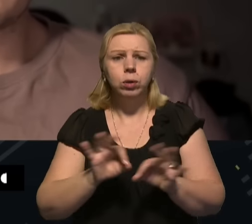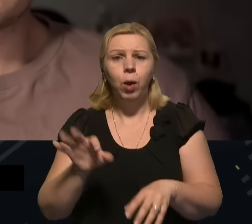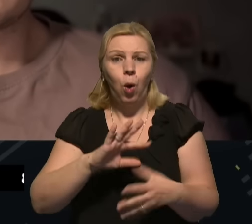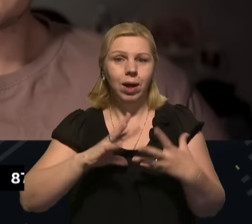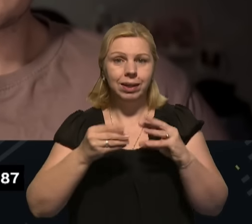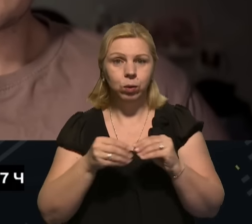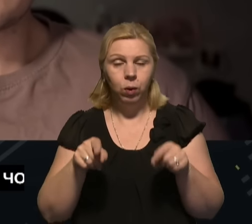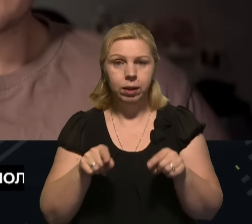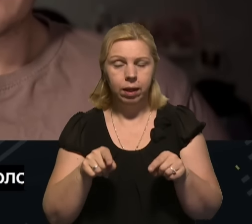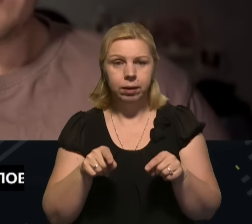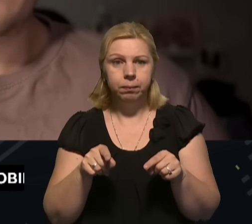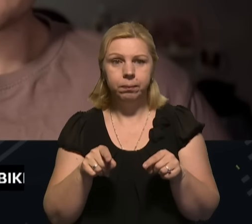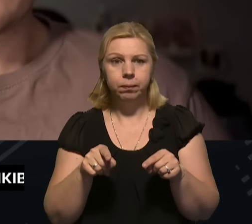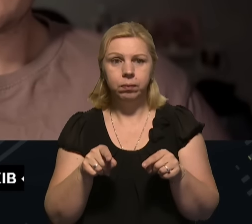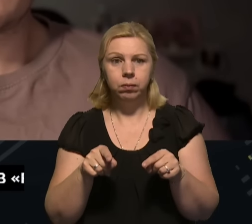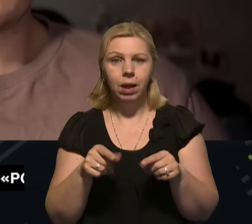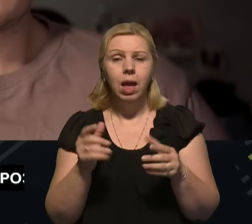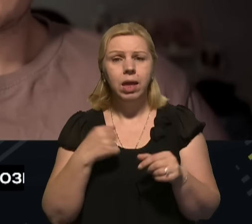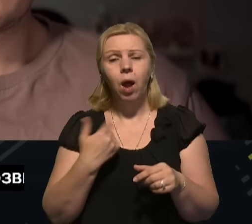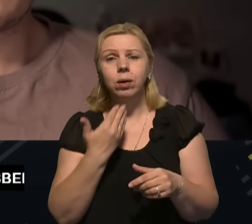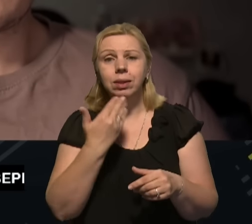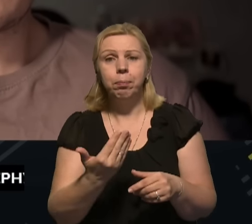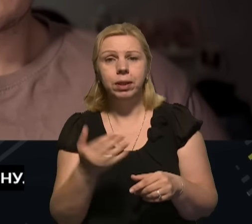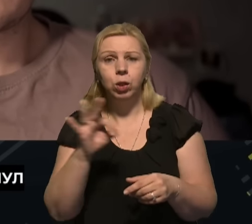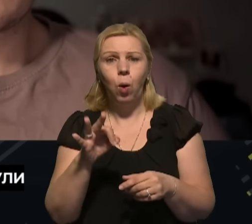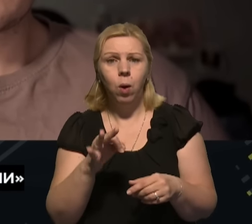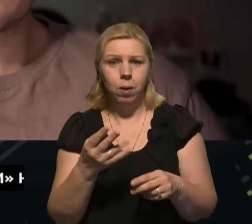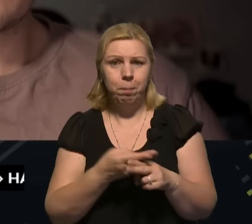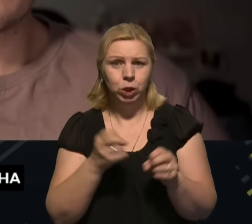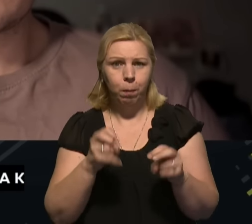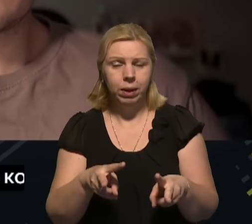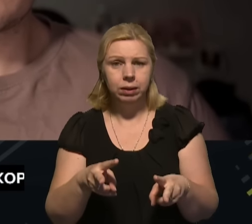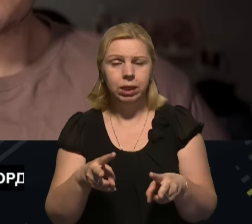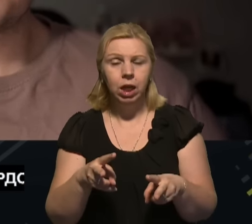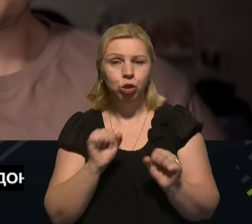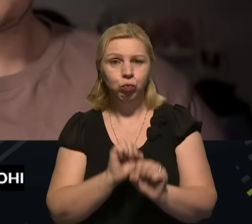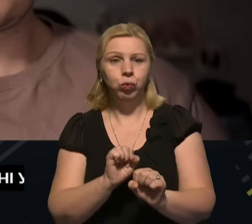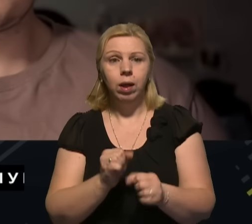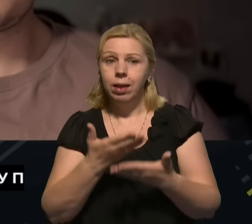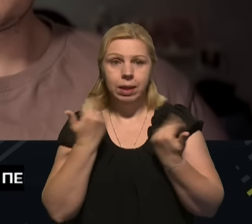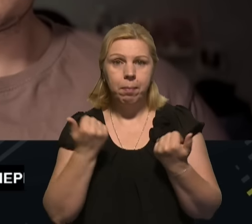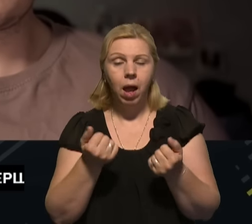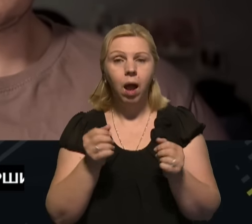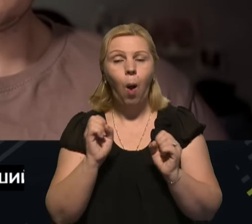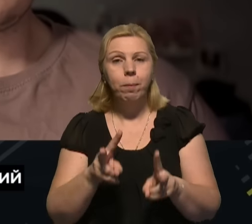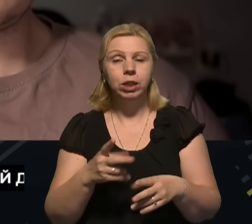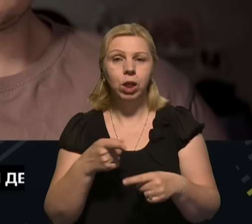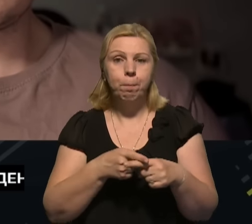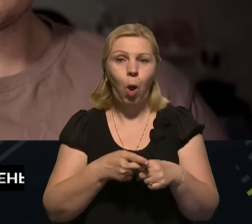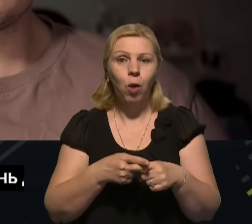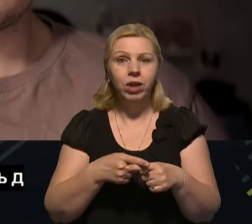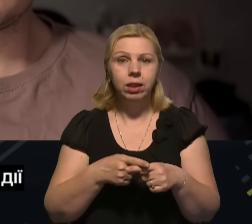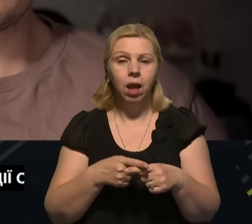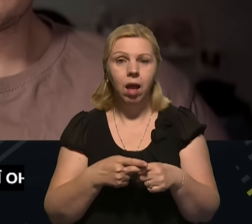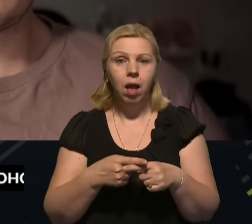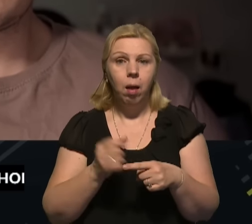наслідки. Я хотів запитати якраз про безпеку даних. Чи немає небезпеки того, що частина даних може